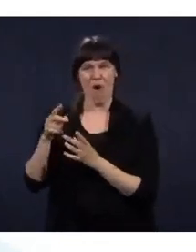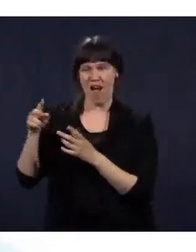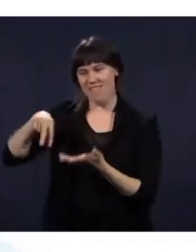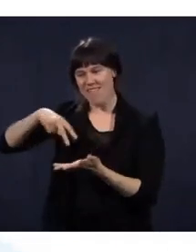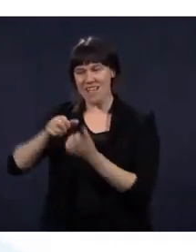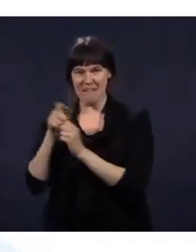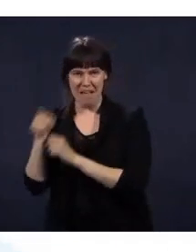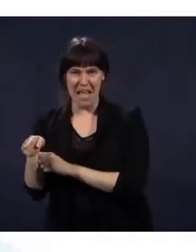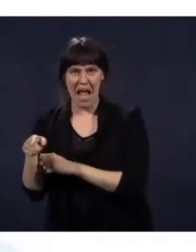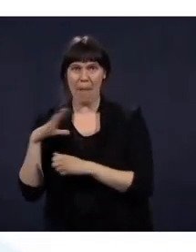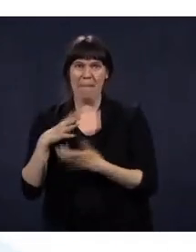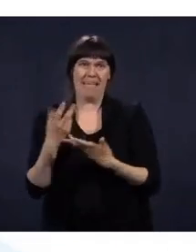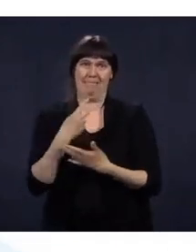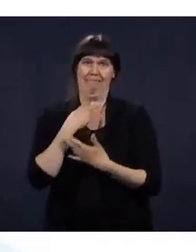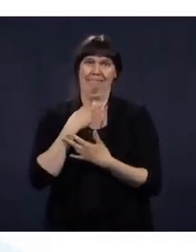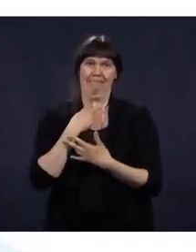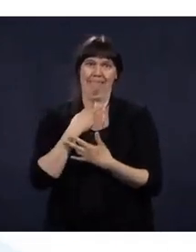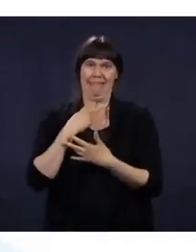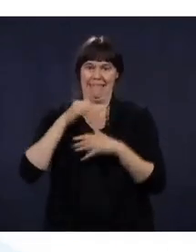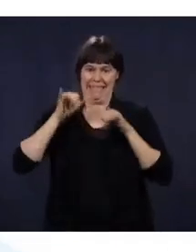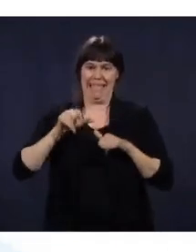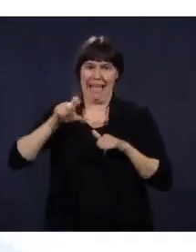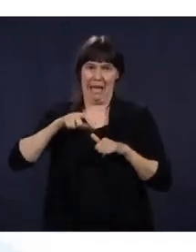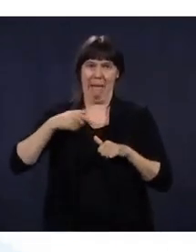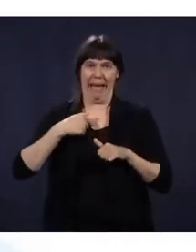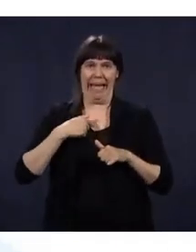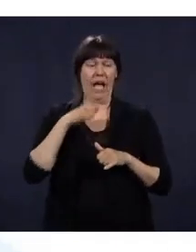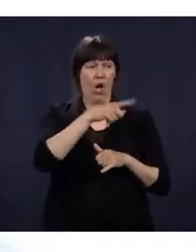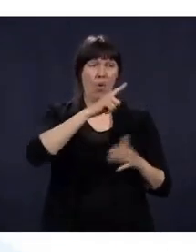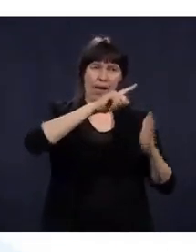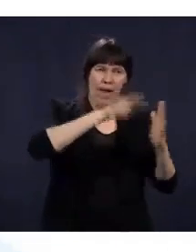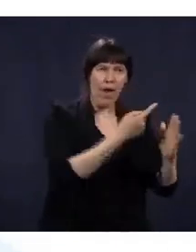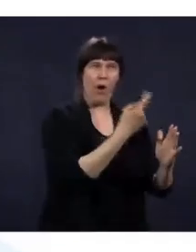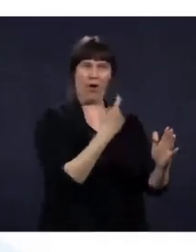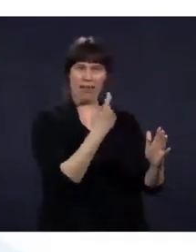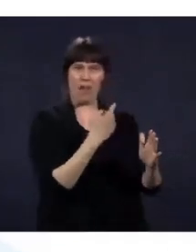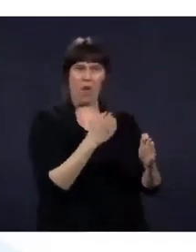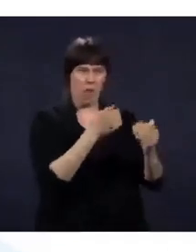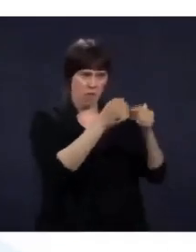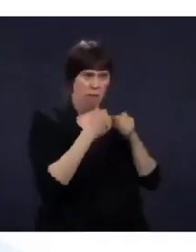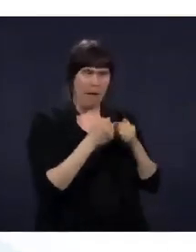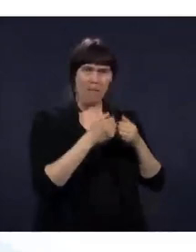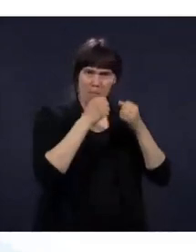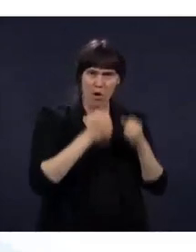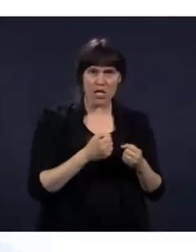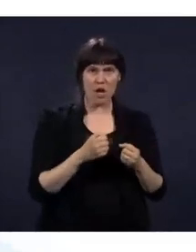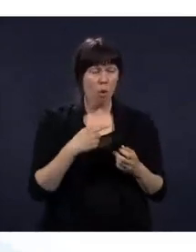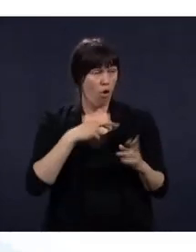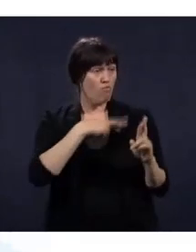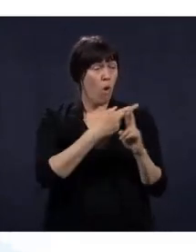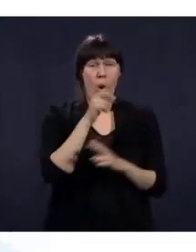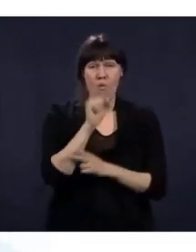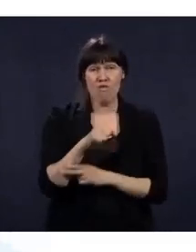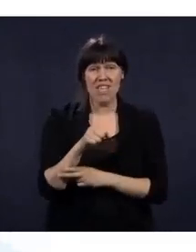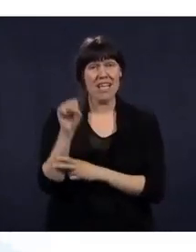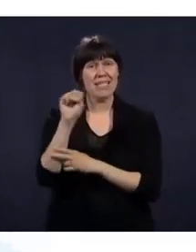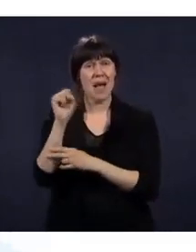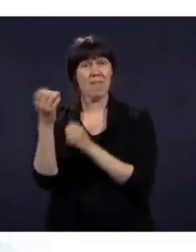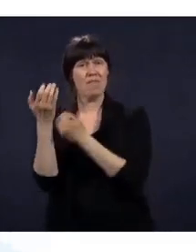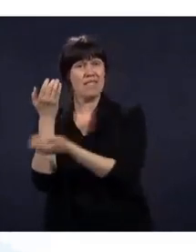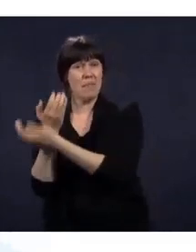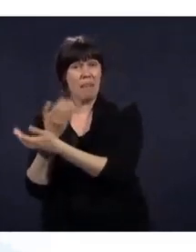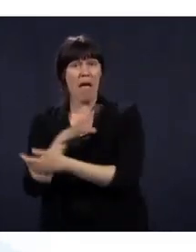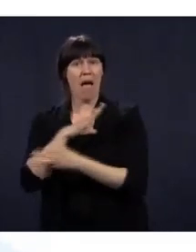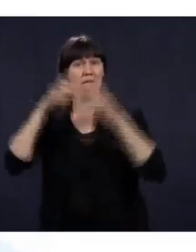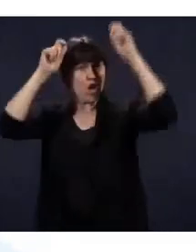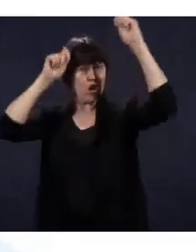fait, c'est qu'il m'a relancé. J'ai dit, bon, ben, coudonc, samedi matin, j'étais en T-shirt noir, j'ai mis un petit chapeau qui était